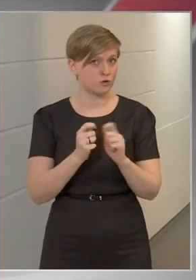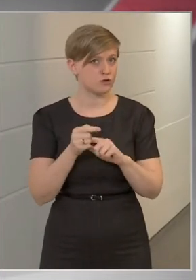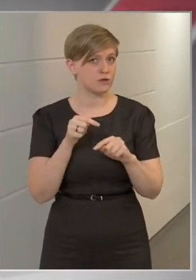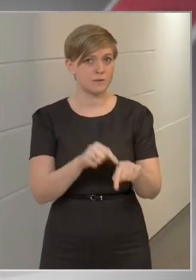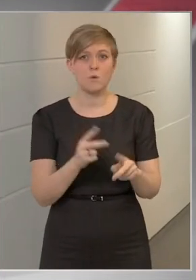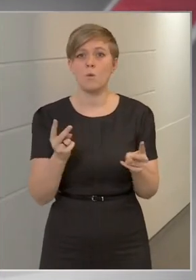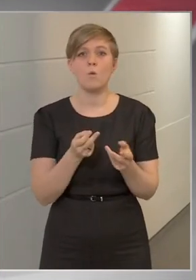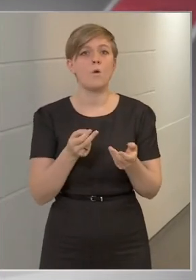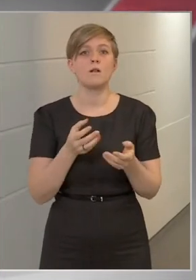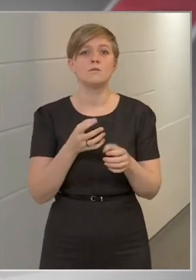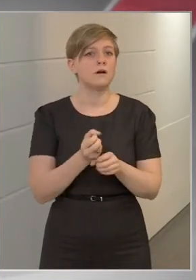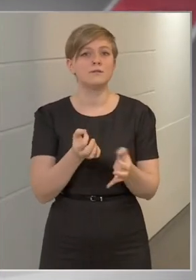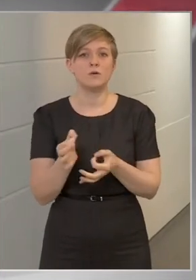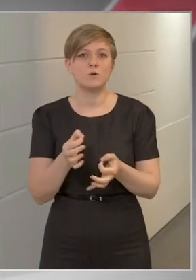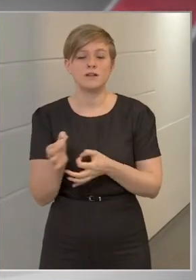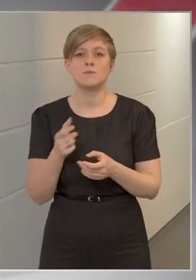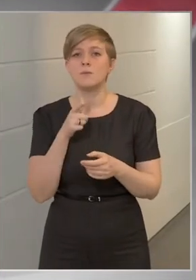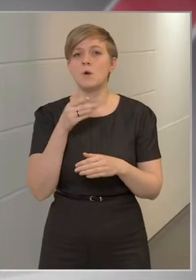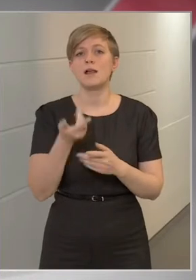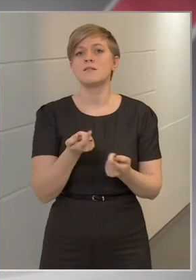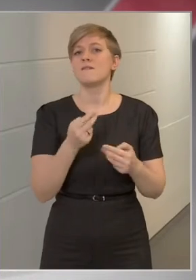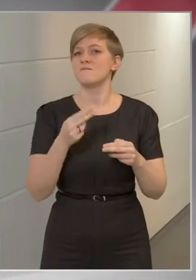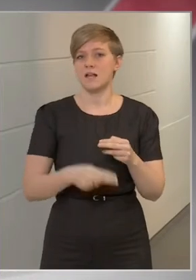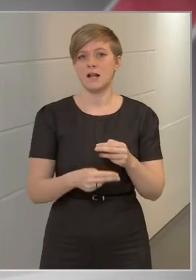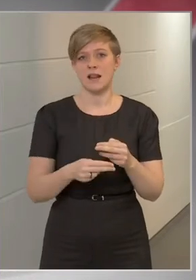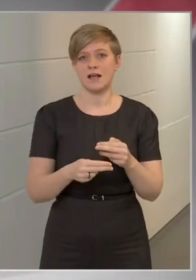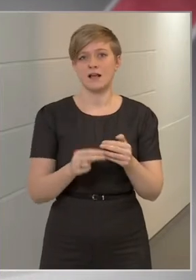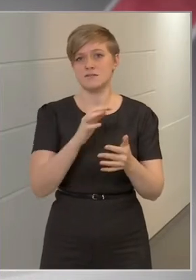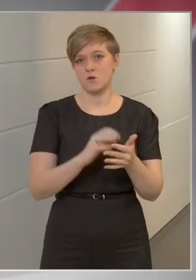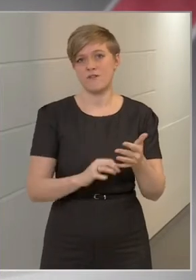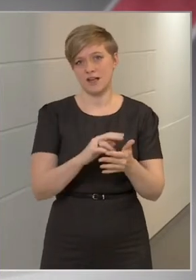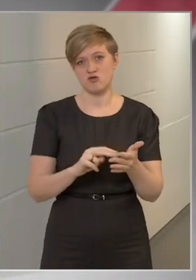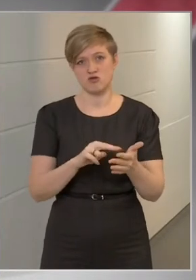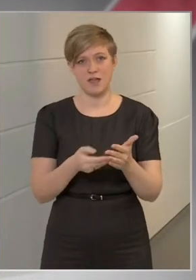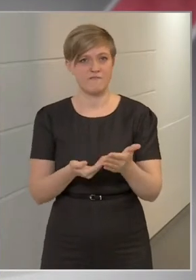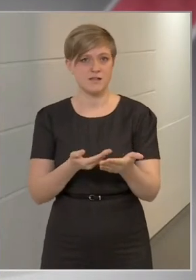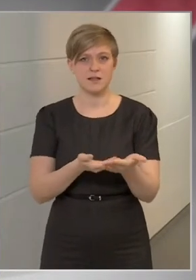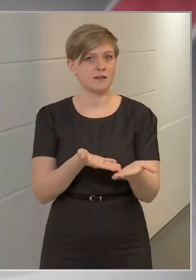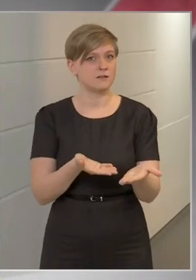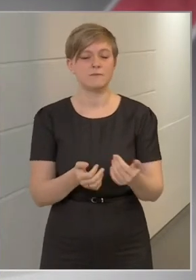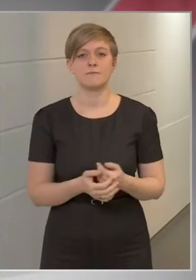tart az előkészítés? Mikor lesz belőle végleges szöveges tervezet?